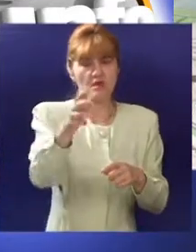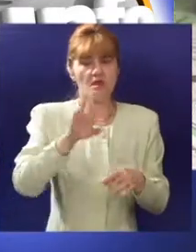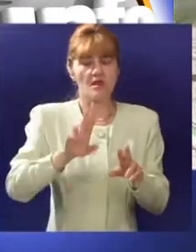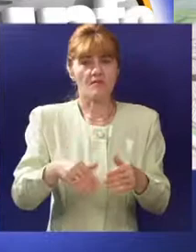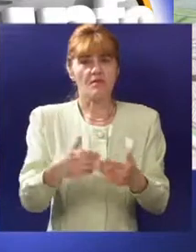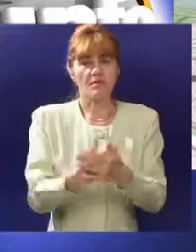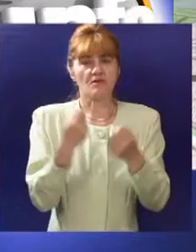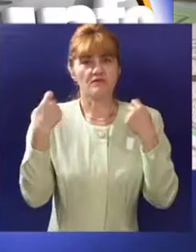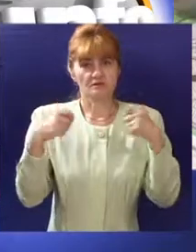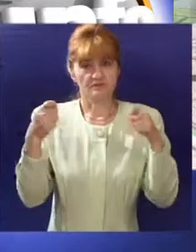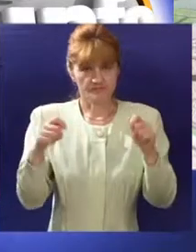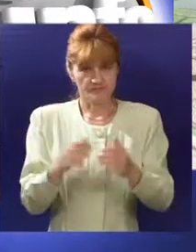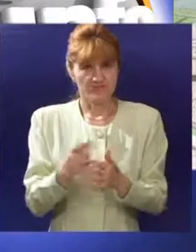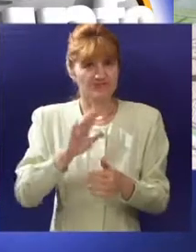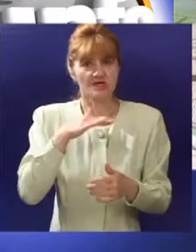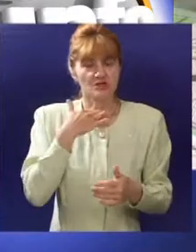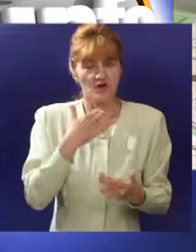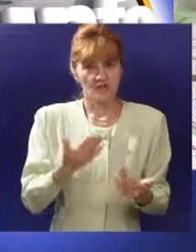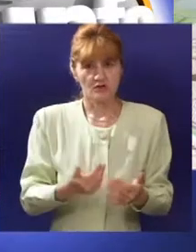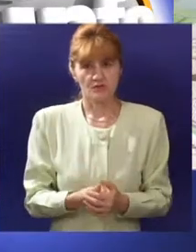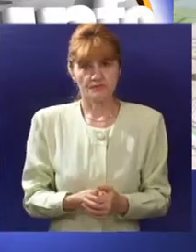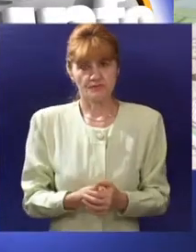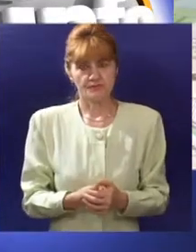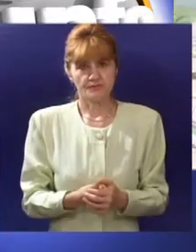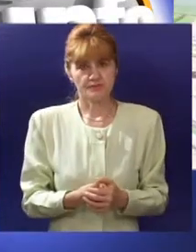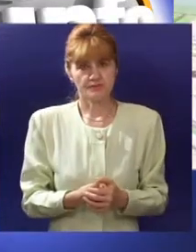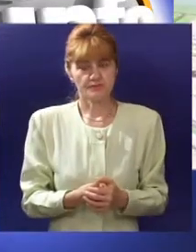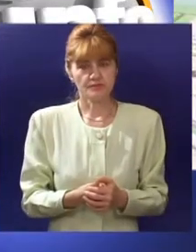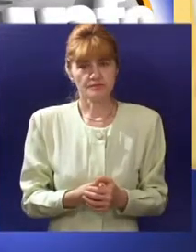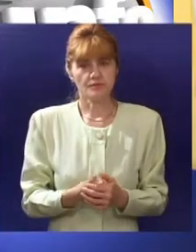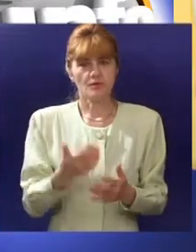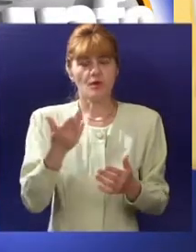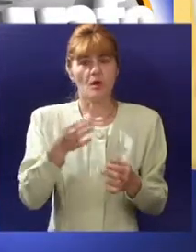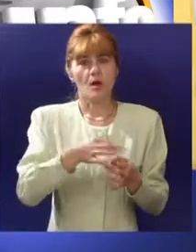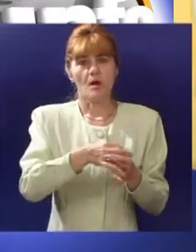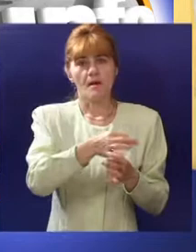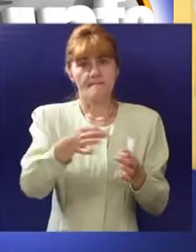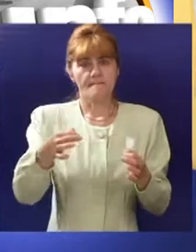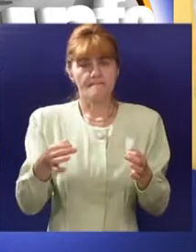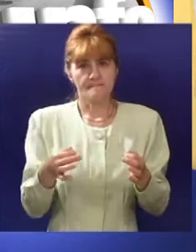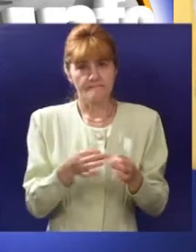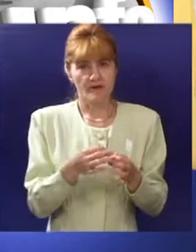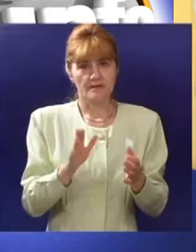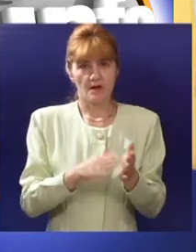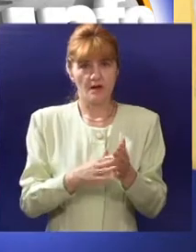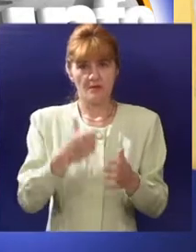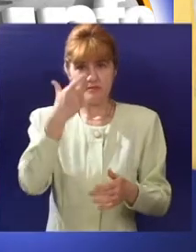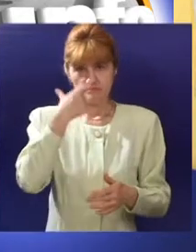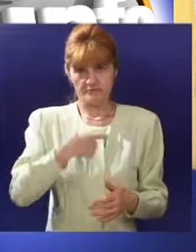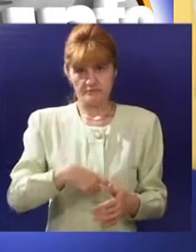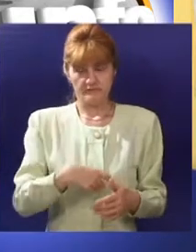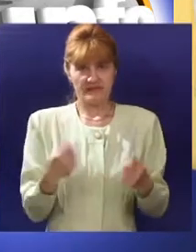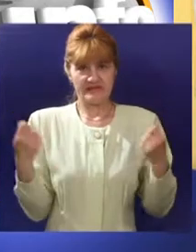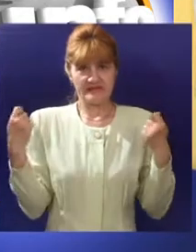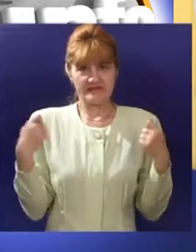kapaciteta 400 parking mesta što i dalje nije dovoljno. To podrazumeva koliko metara kvadratnih treba po detetu